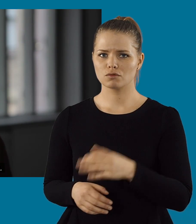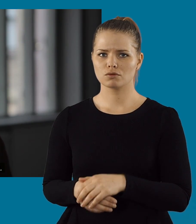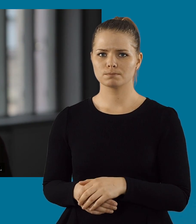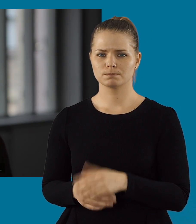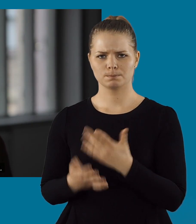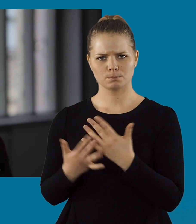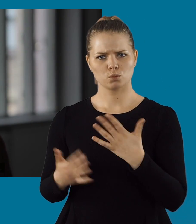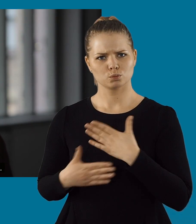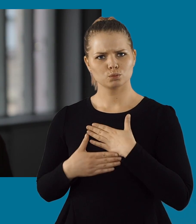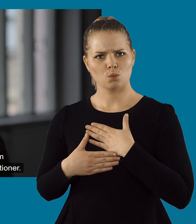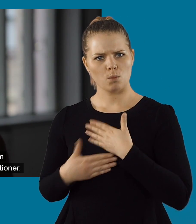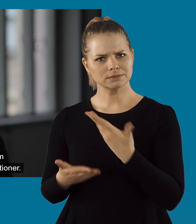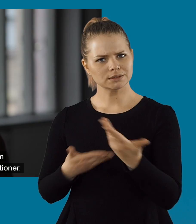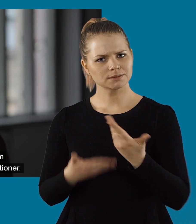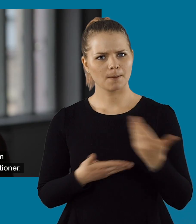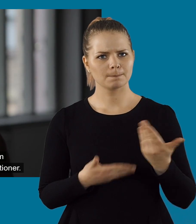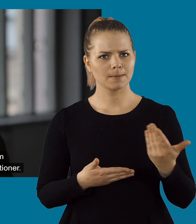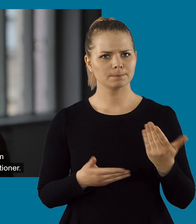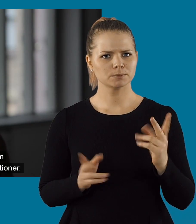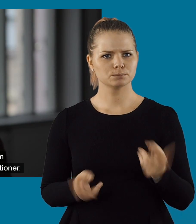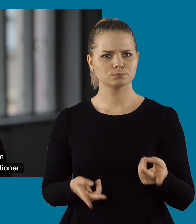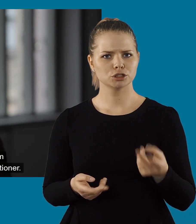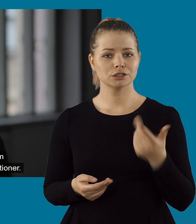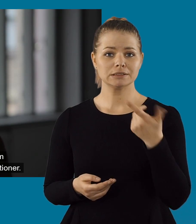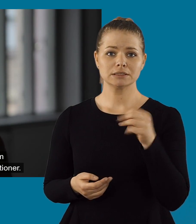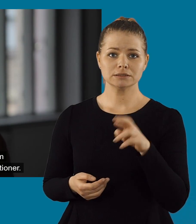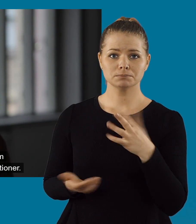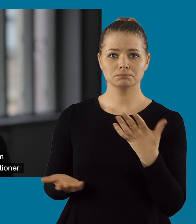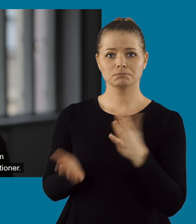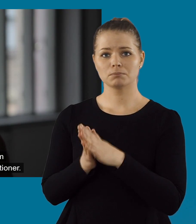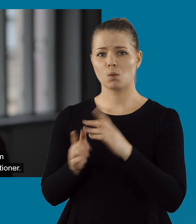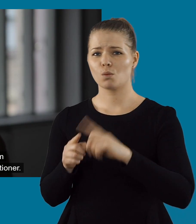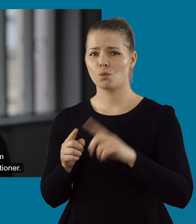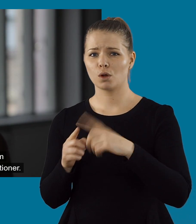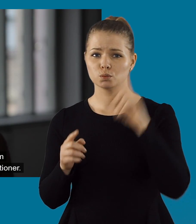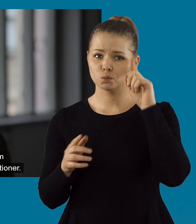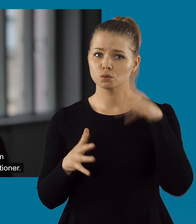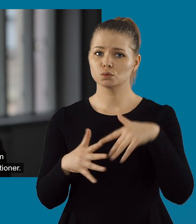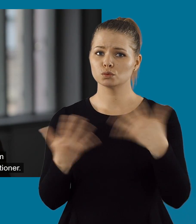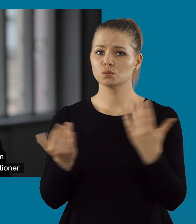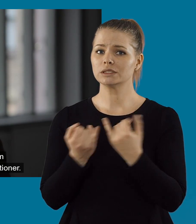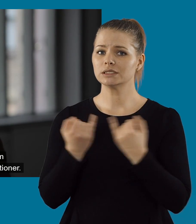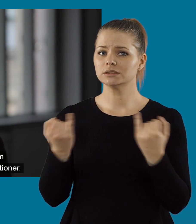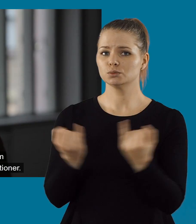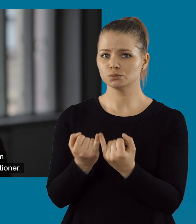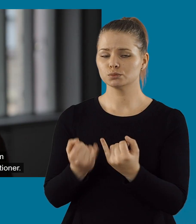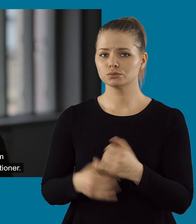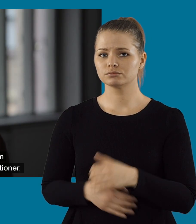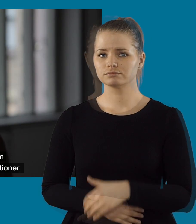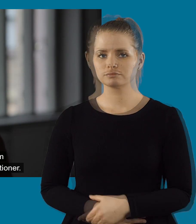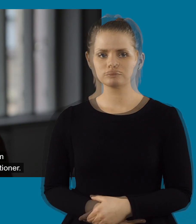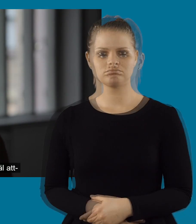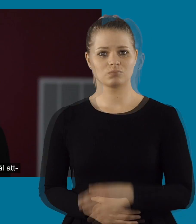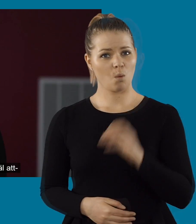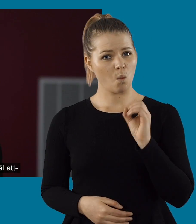därifrån. Och många tycker väldigt mycket om att samarbeta också med olika kulturinstitutioner till exempel.